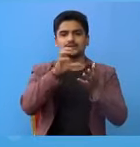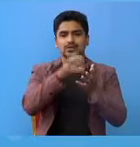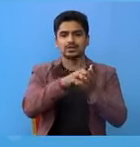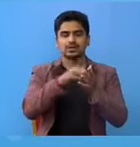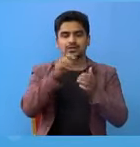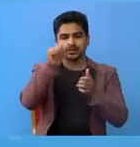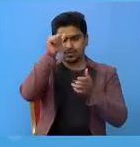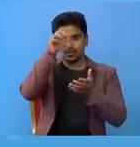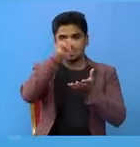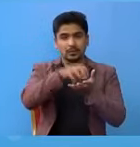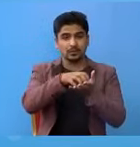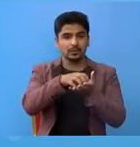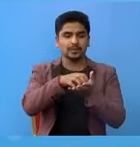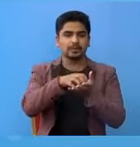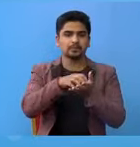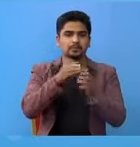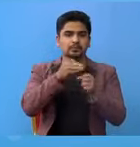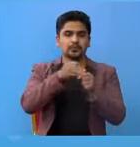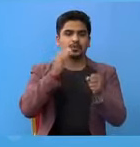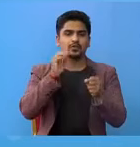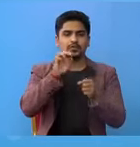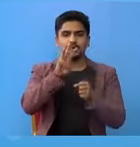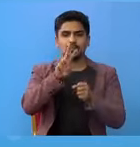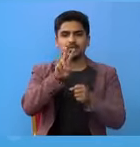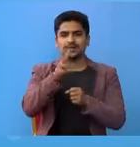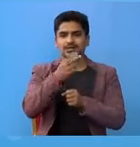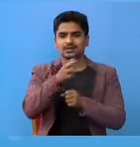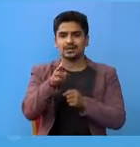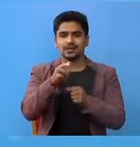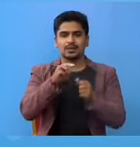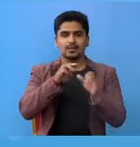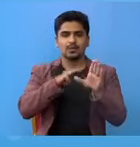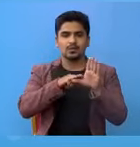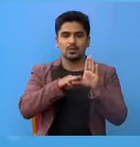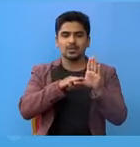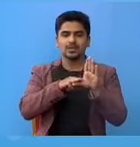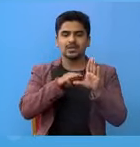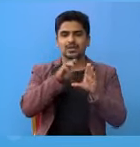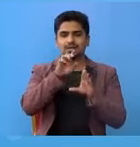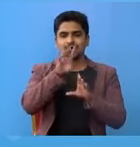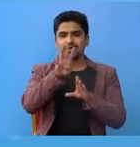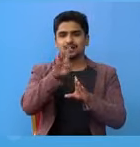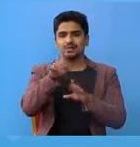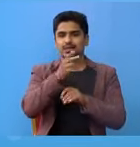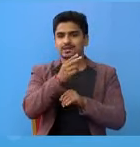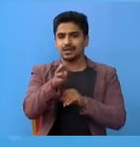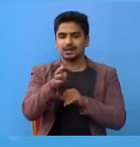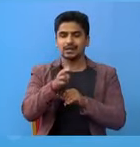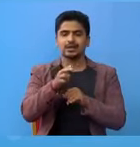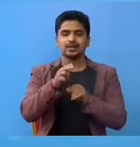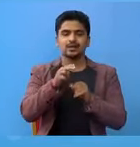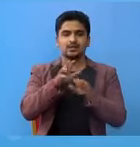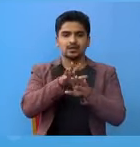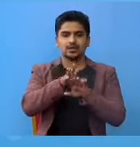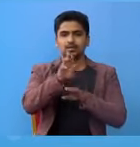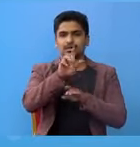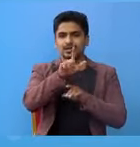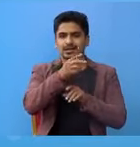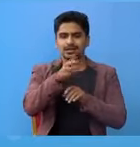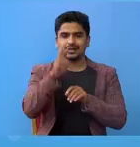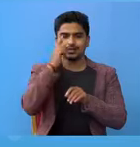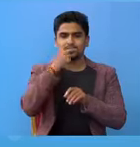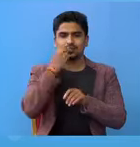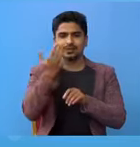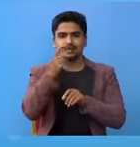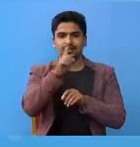जन्वक्पूर मा धनुषा का 32 जना महत्तरी का 41 जना, रौता अट का 7 जना,